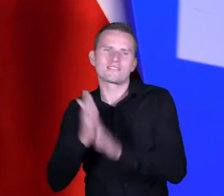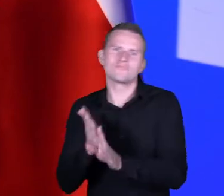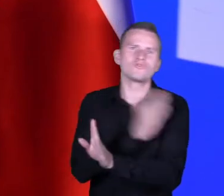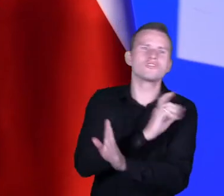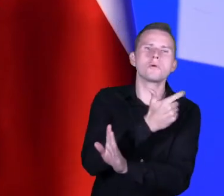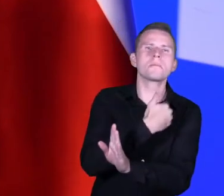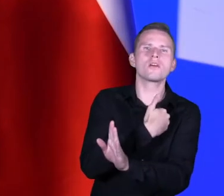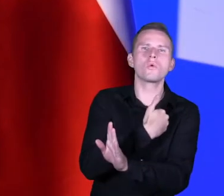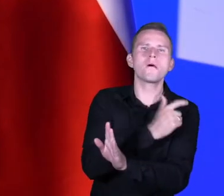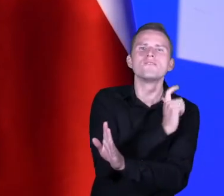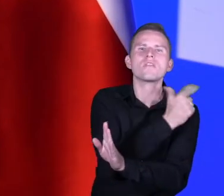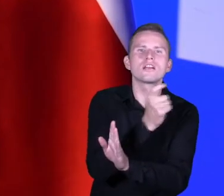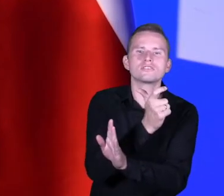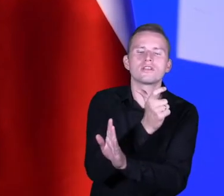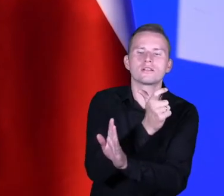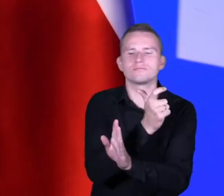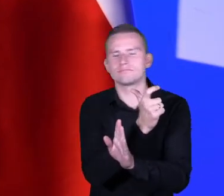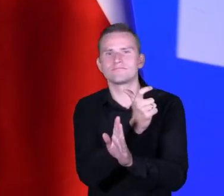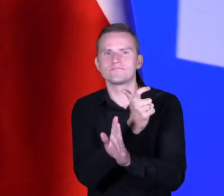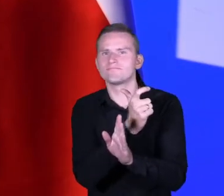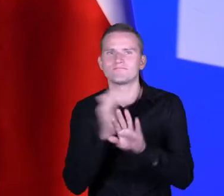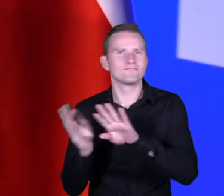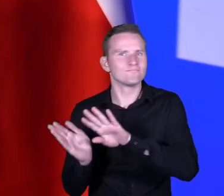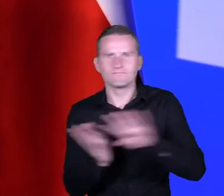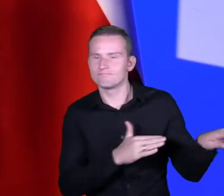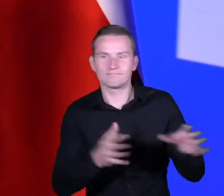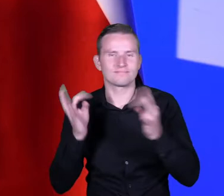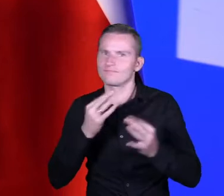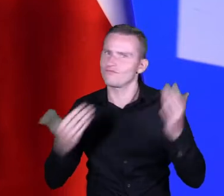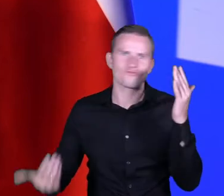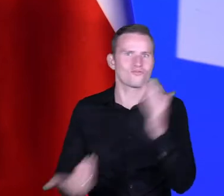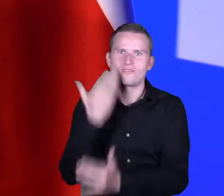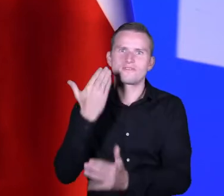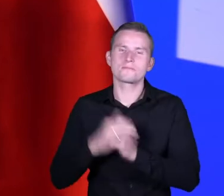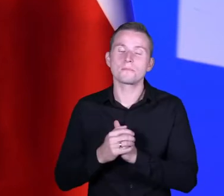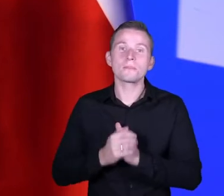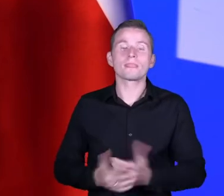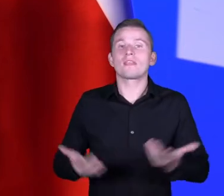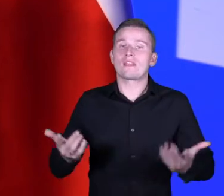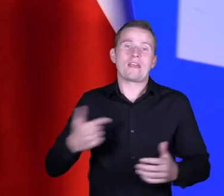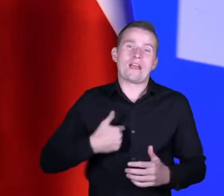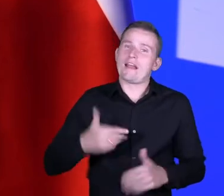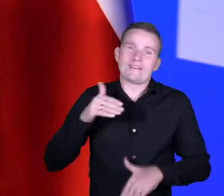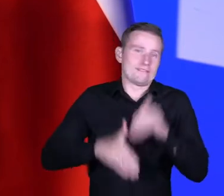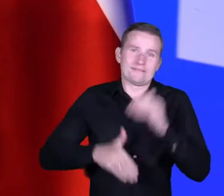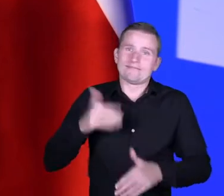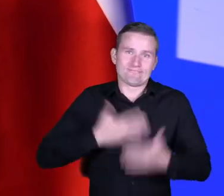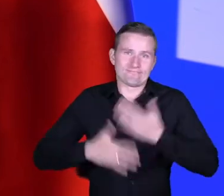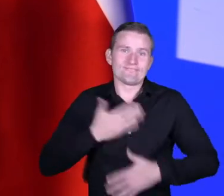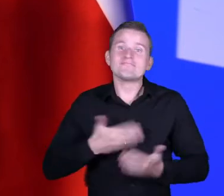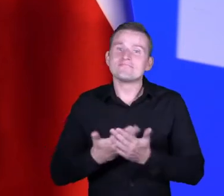Chcę to bardzo mocno podkreślić, dlatego że mam to szczęście, że cały czas pracuję z wieloma szkołami,